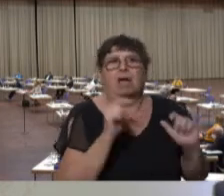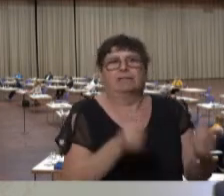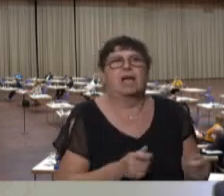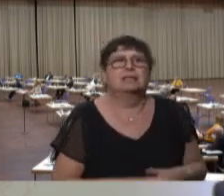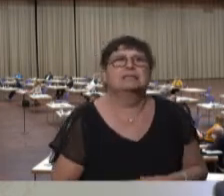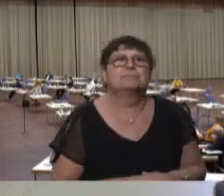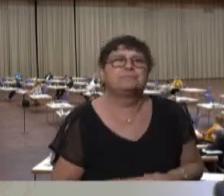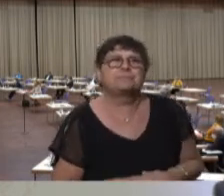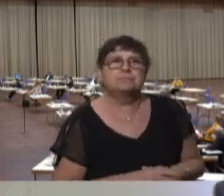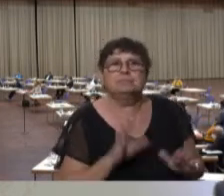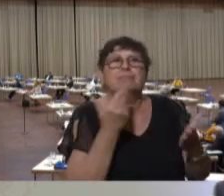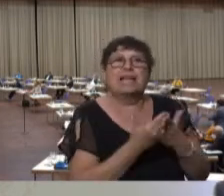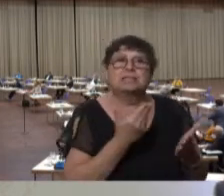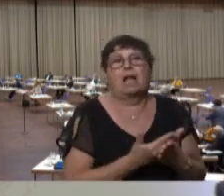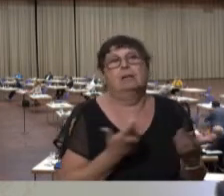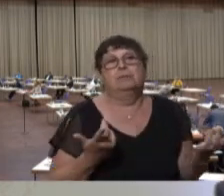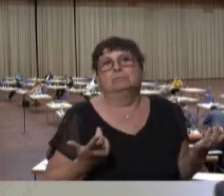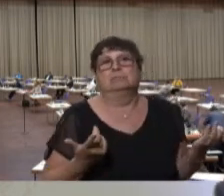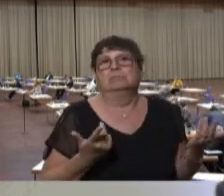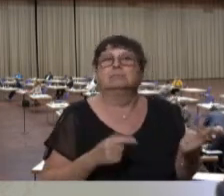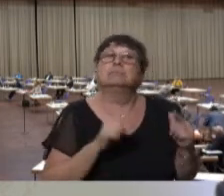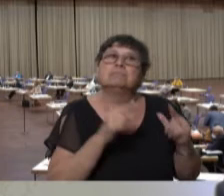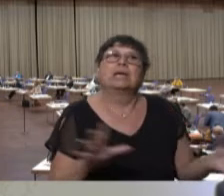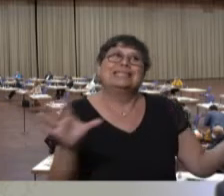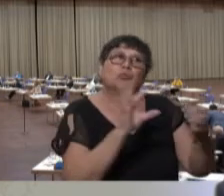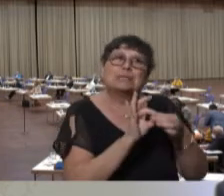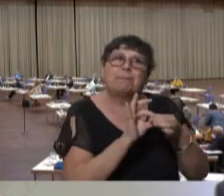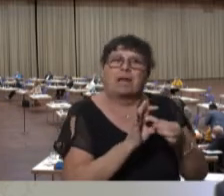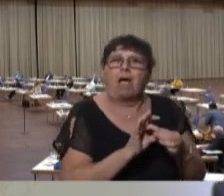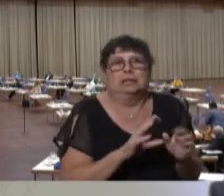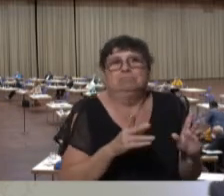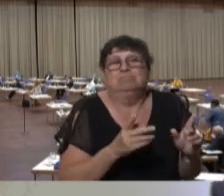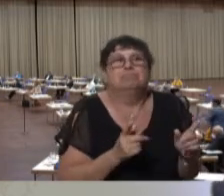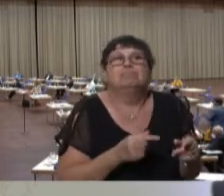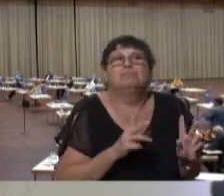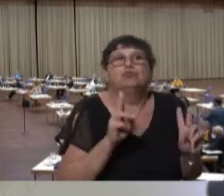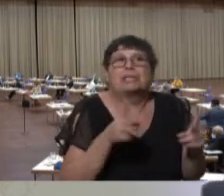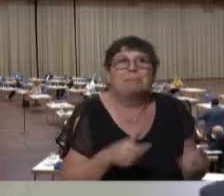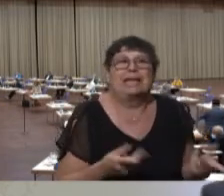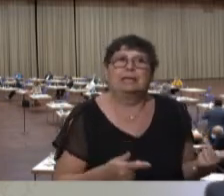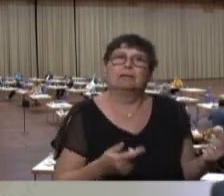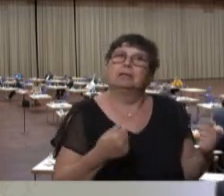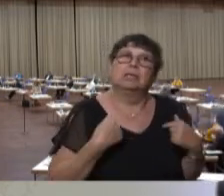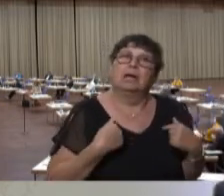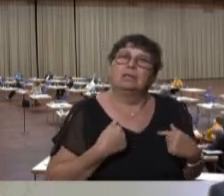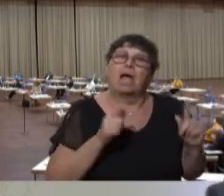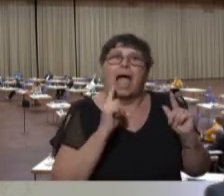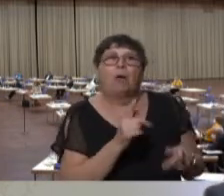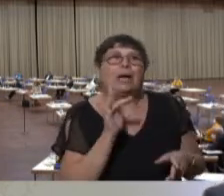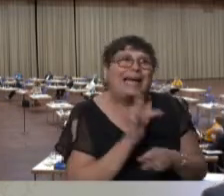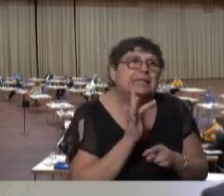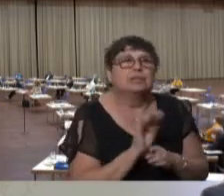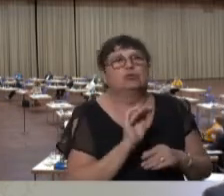Ihres Antrages. Und deshalb, der Zusammenhang besteht nicht, der Fakt ist nicht da. Ich bin auch kritisch